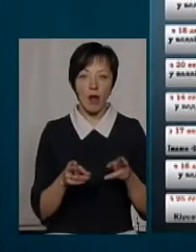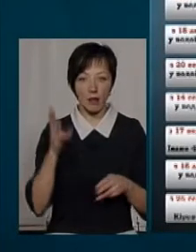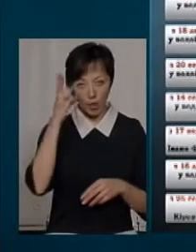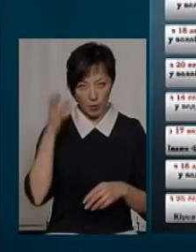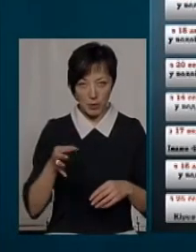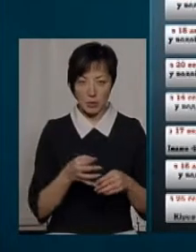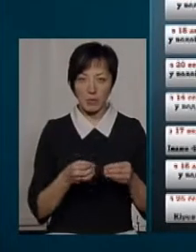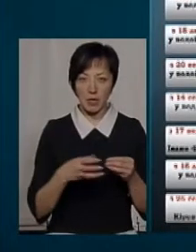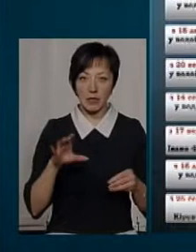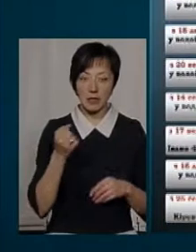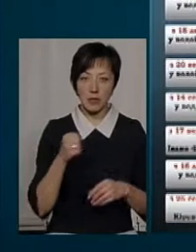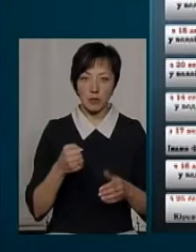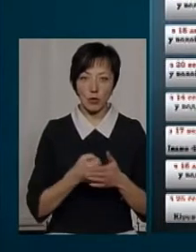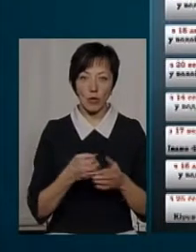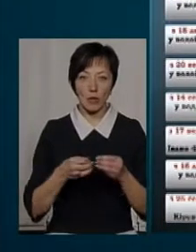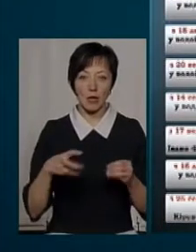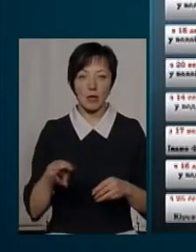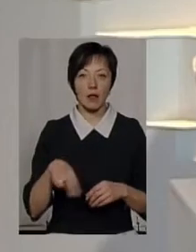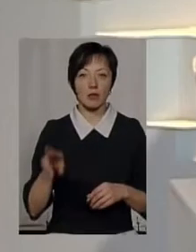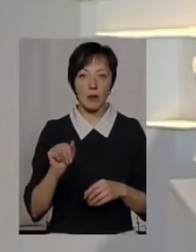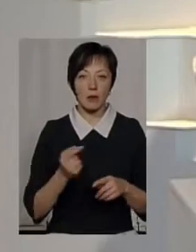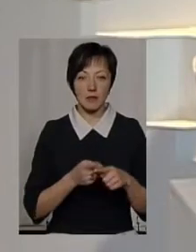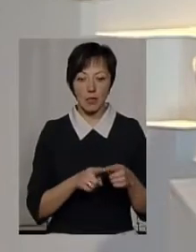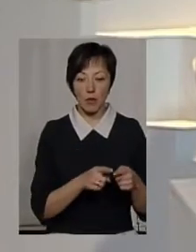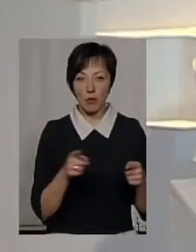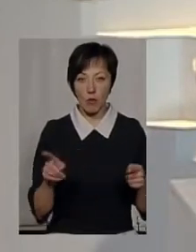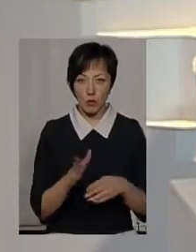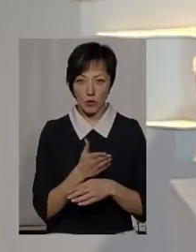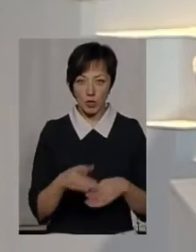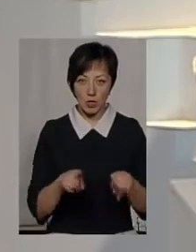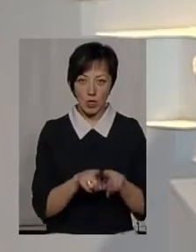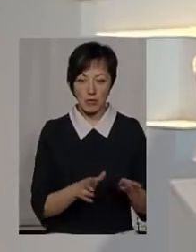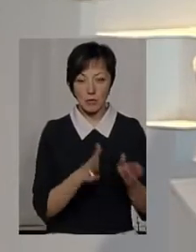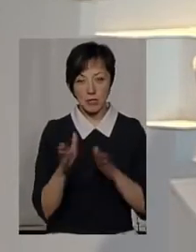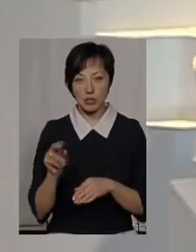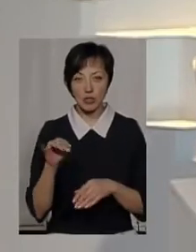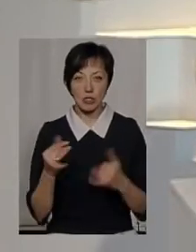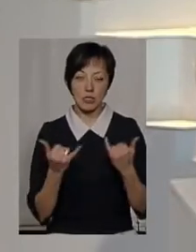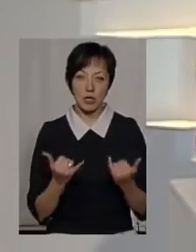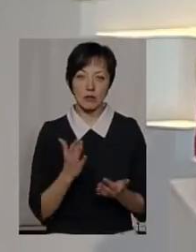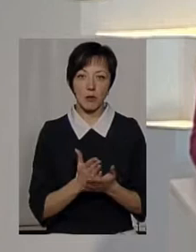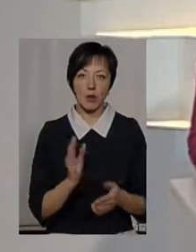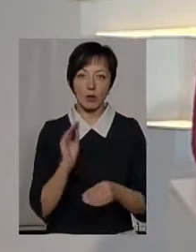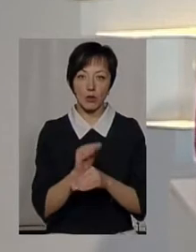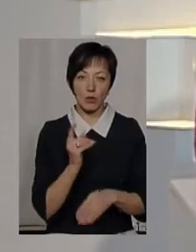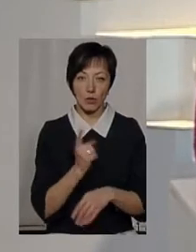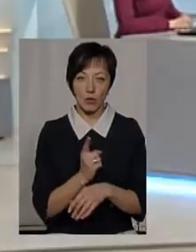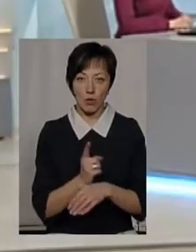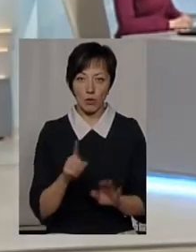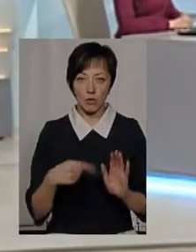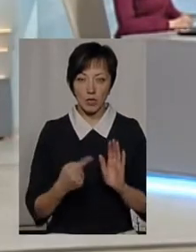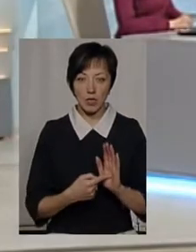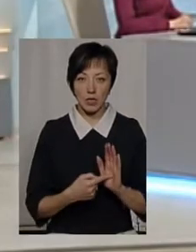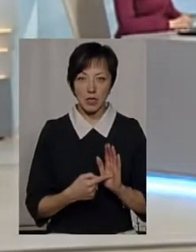з 15 серпня до 15 листопада. Оцей проміжок так змістився, чи це от зараз маємо якусь додаткову заборону?